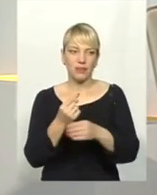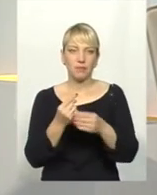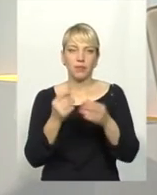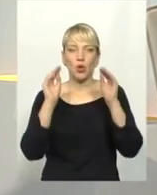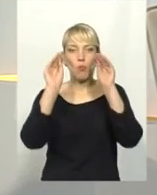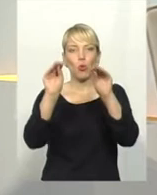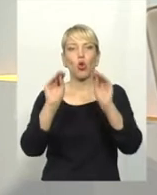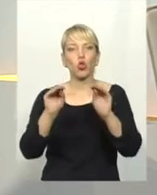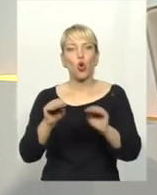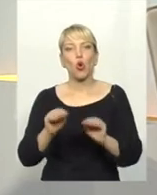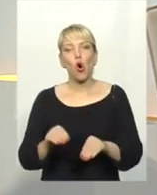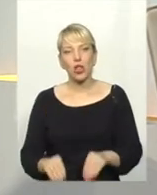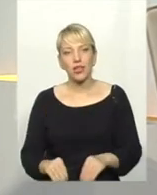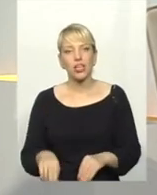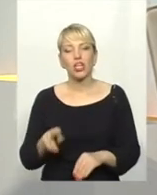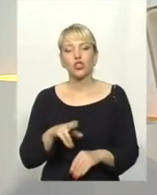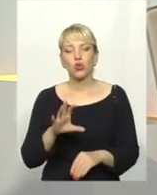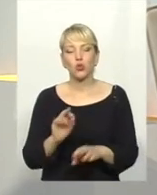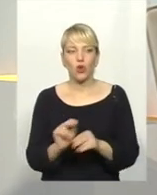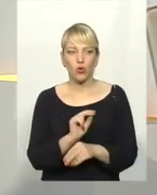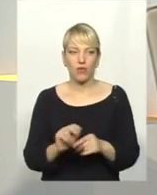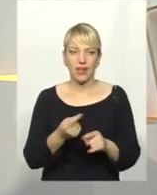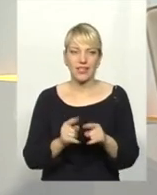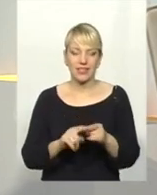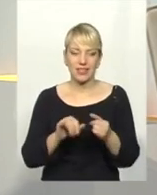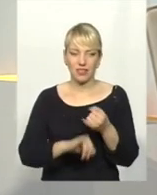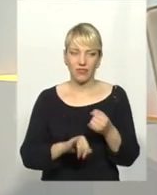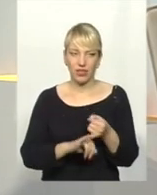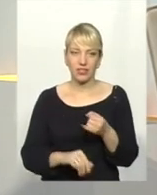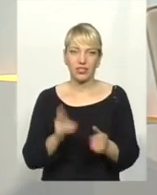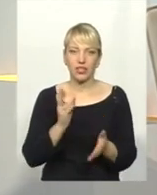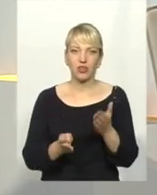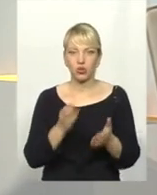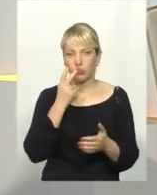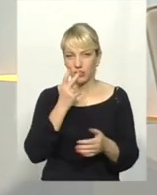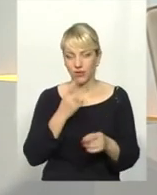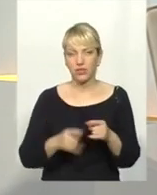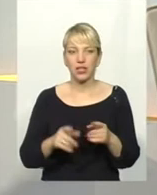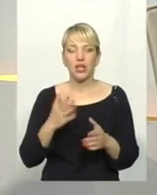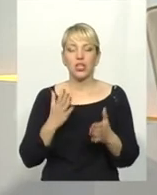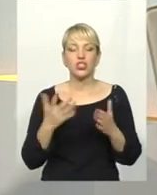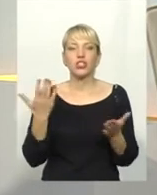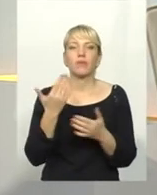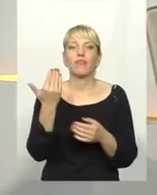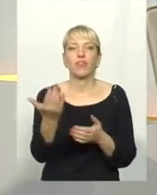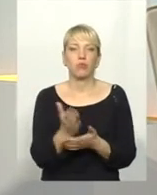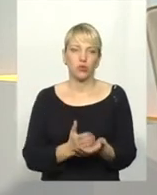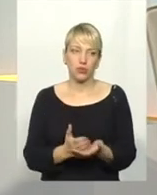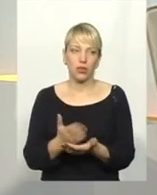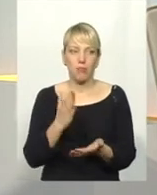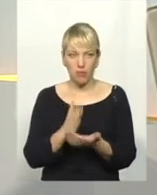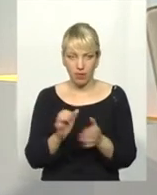лікування цих інфекцій. Якщо поглянути на те, чим послуговуєтесь ви, маєте можливість